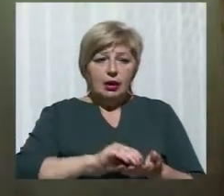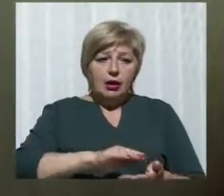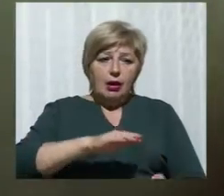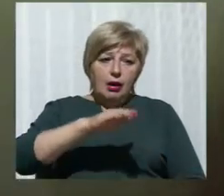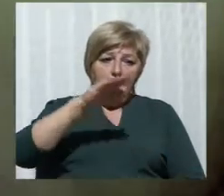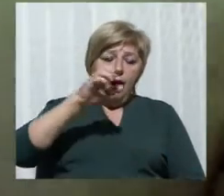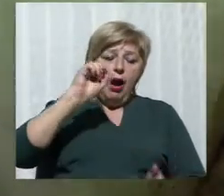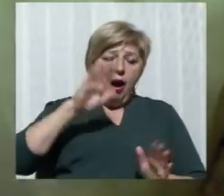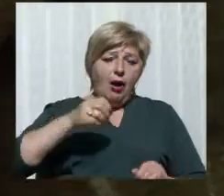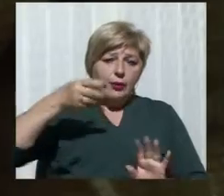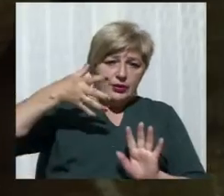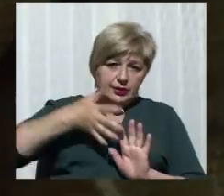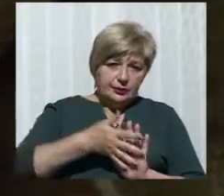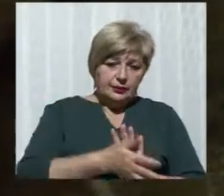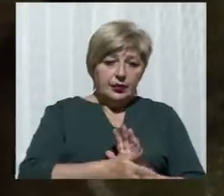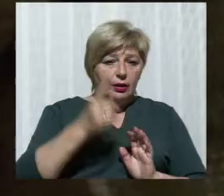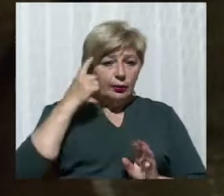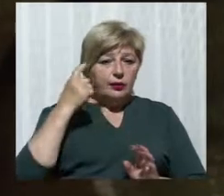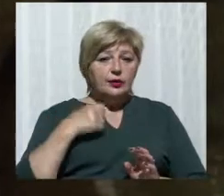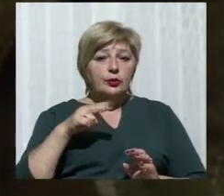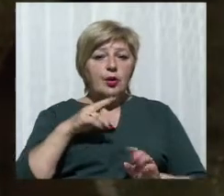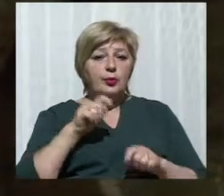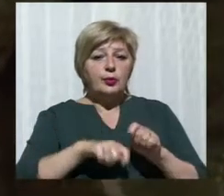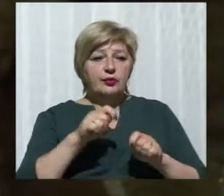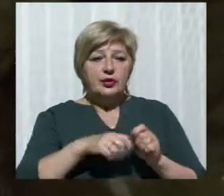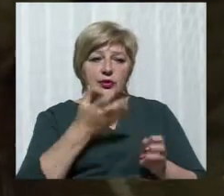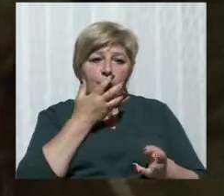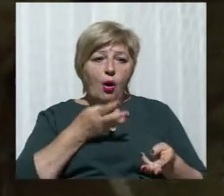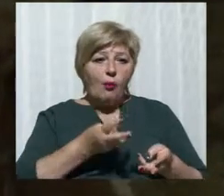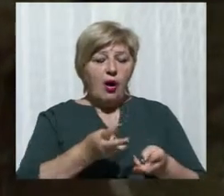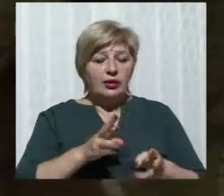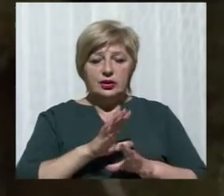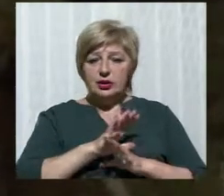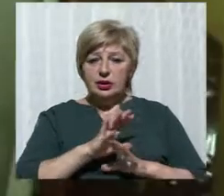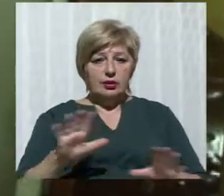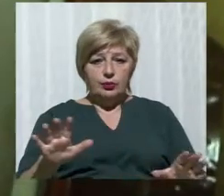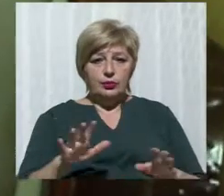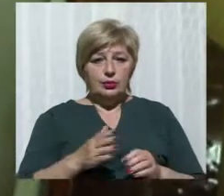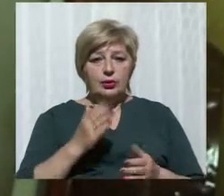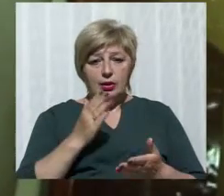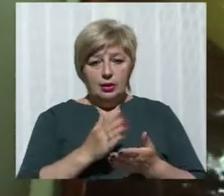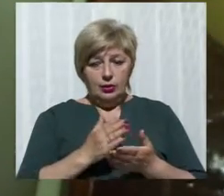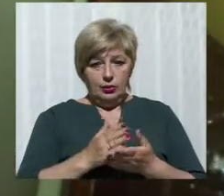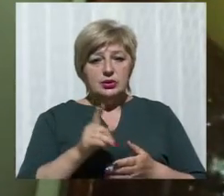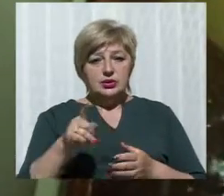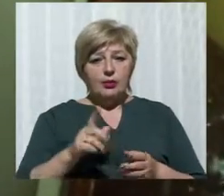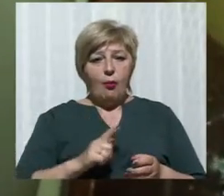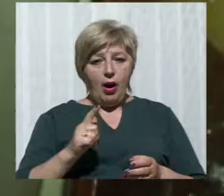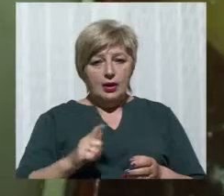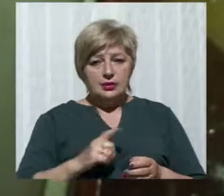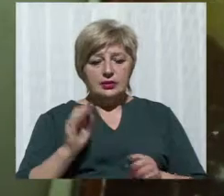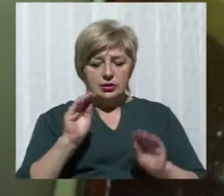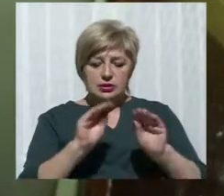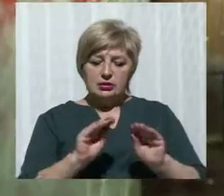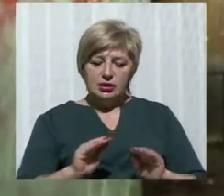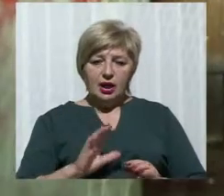у кімнату. Повідомлення про перевірку системи опалення не було. Ось майстер є. Вона складає зараз акт. Майстер